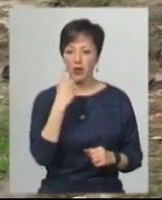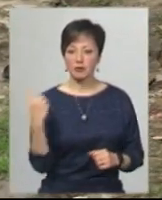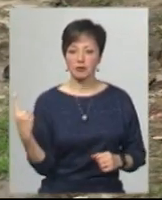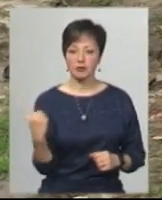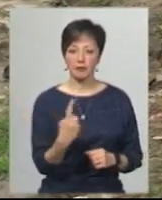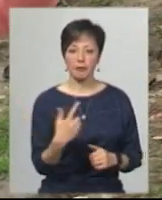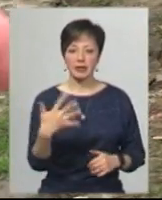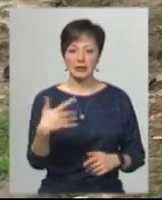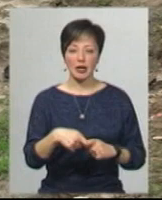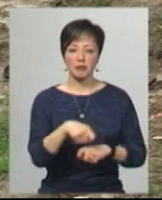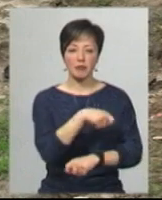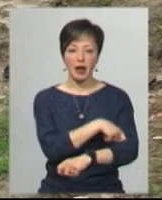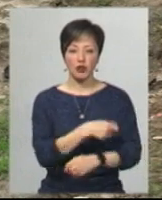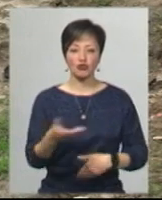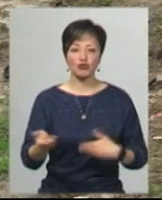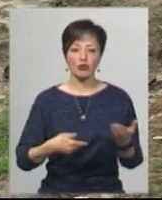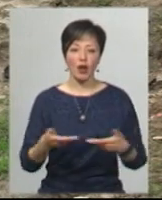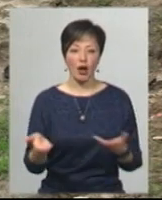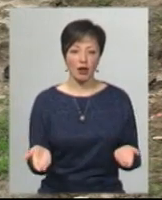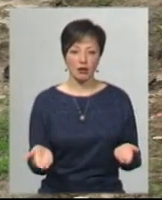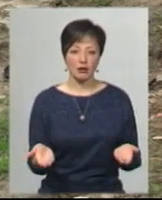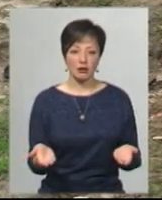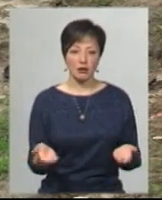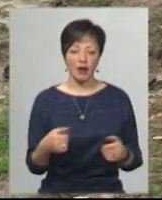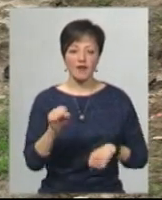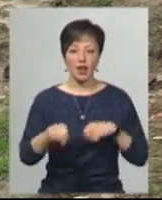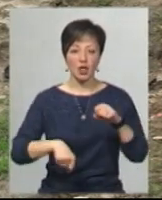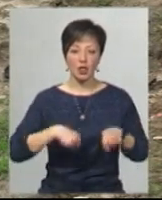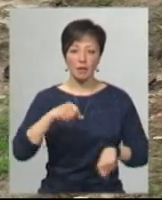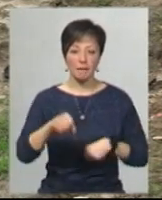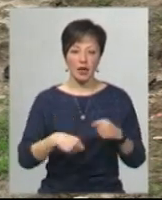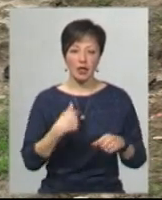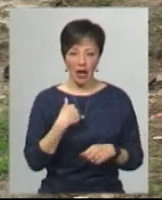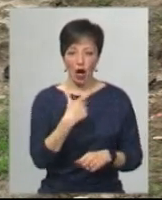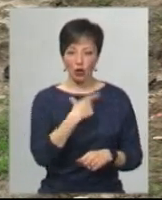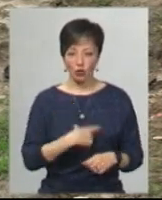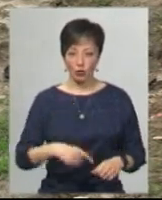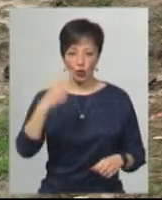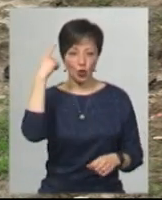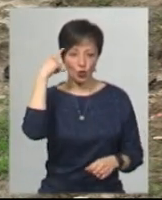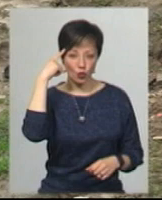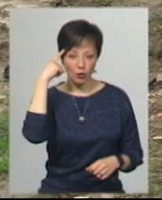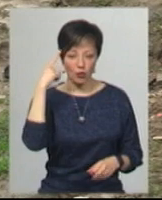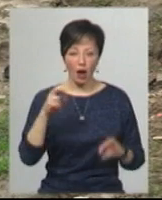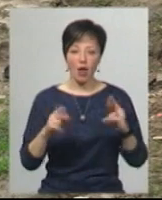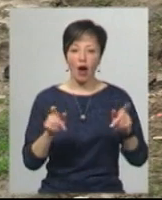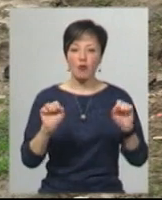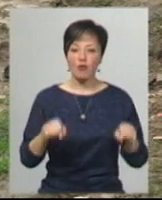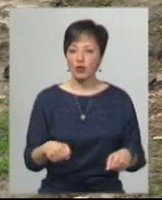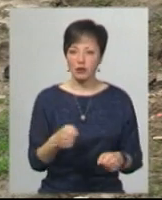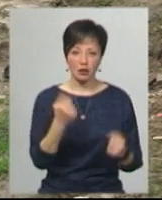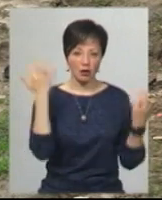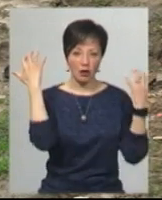тільки 50 метрів, як вона йшла, вела велосипеда, ну, я собі думаю, а як можна її не